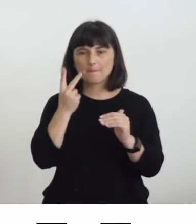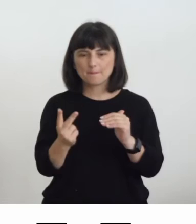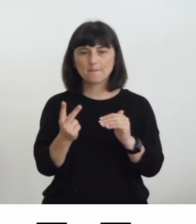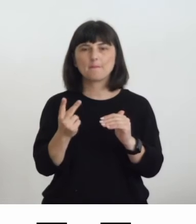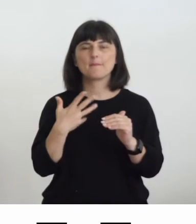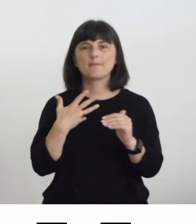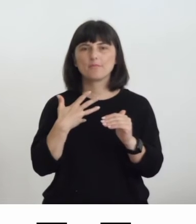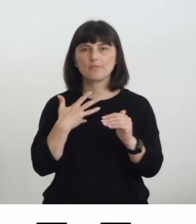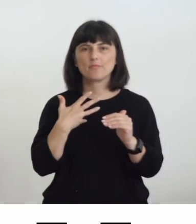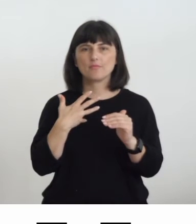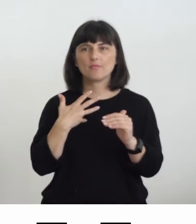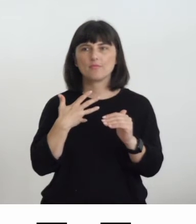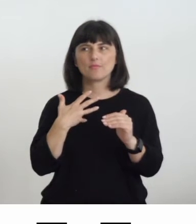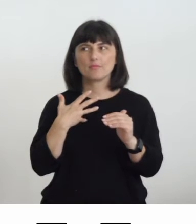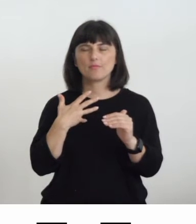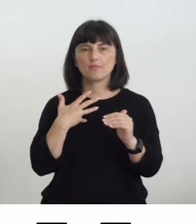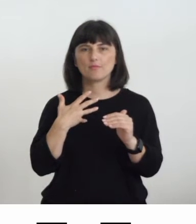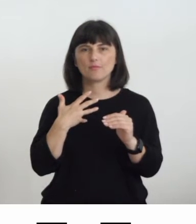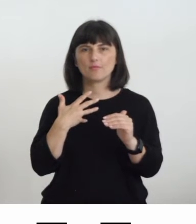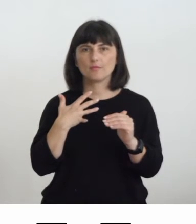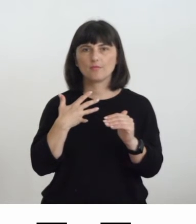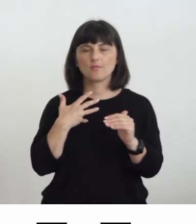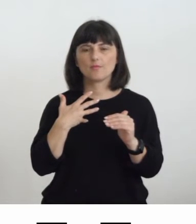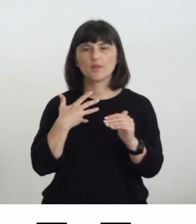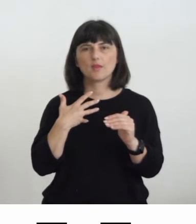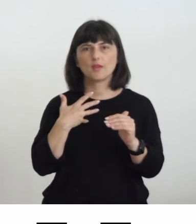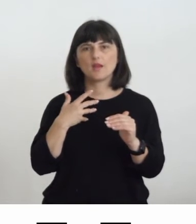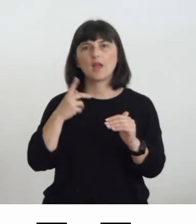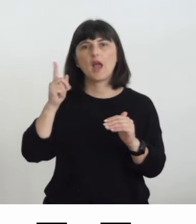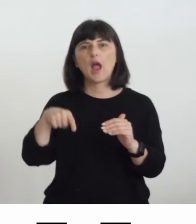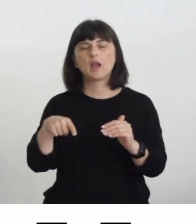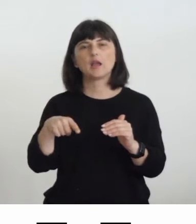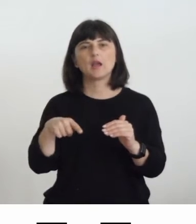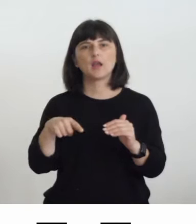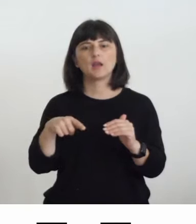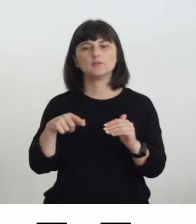una scrittura che è comunque